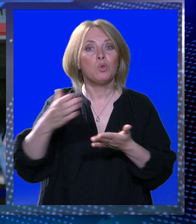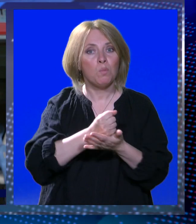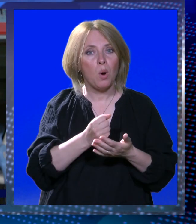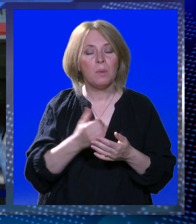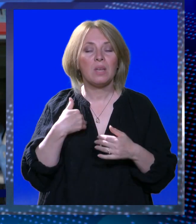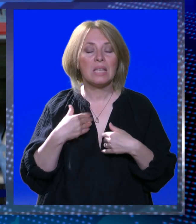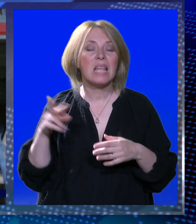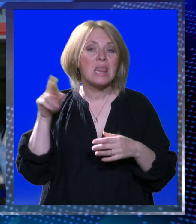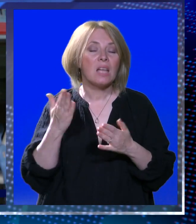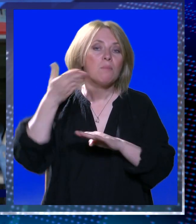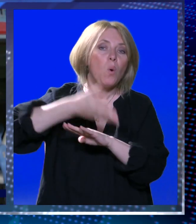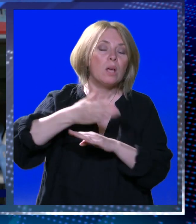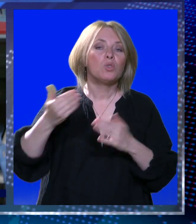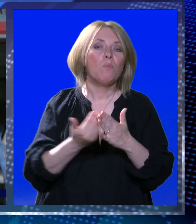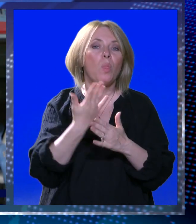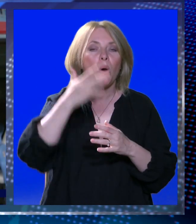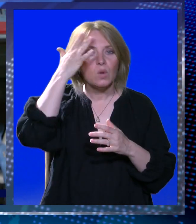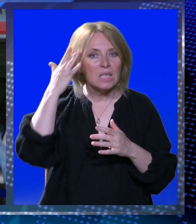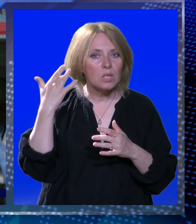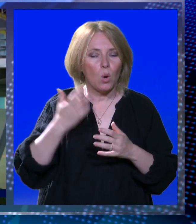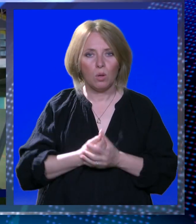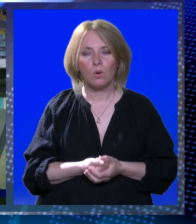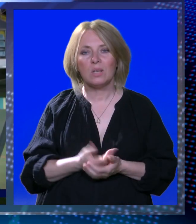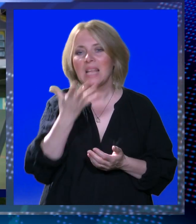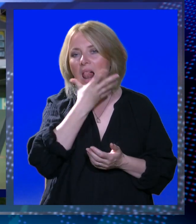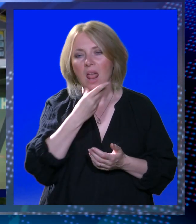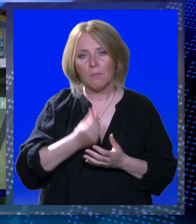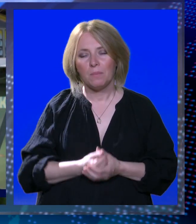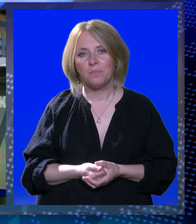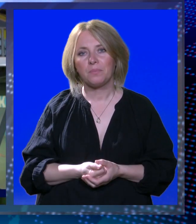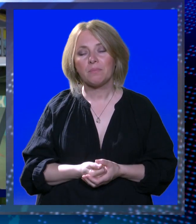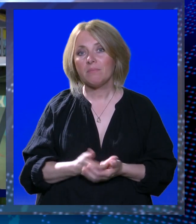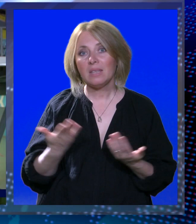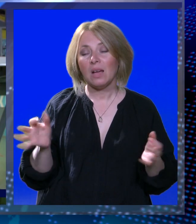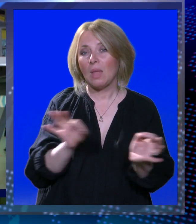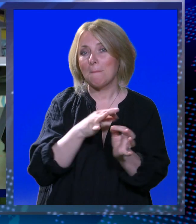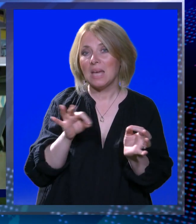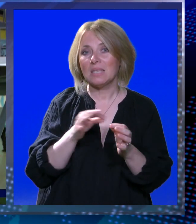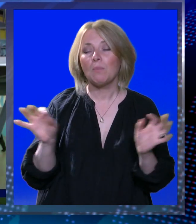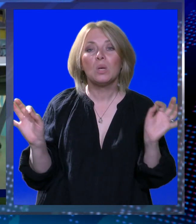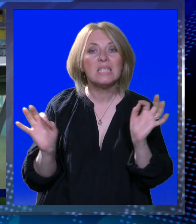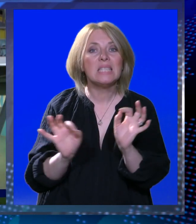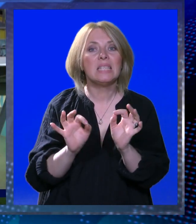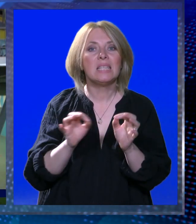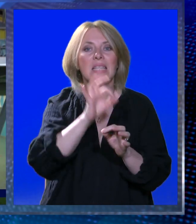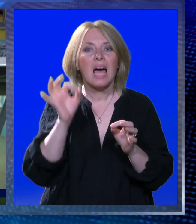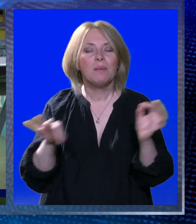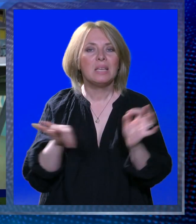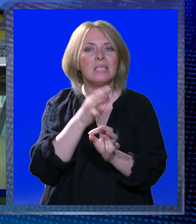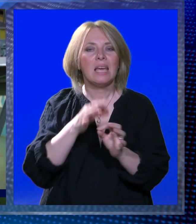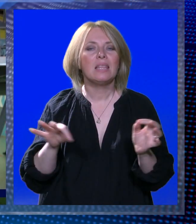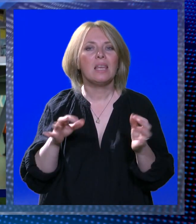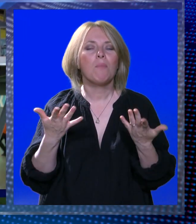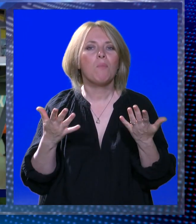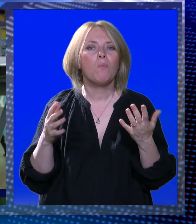i ja se nadam ovoga ulazkom u novu sezonu, lijepim, jel? Je, kako ide ona pjesma u danima, sretnim u danima, grubim, stvarno su uvijek